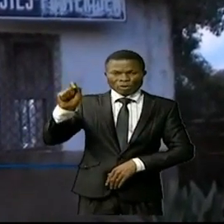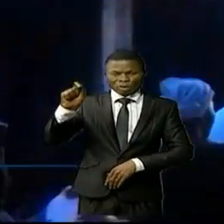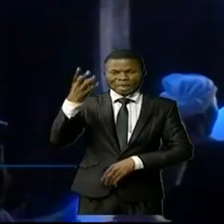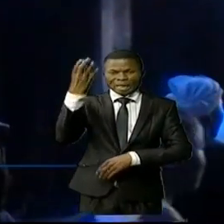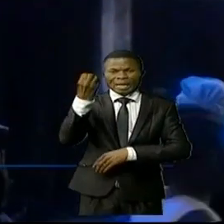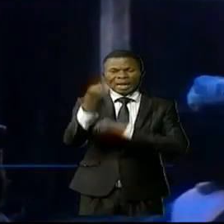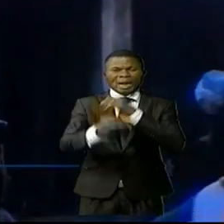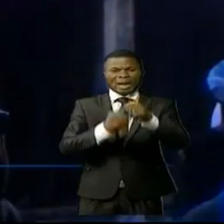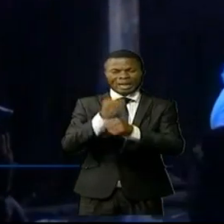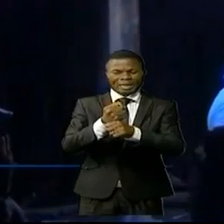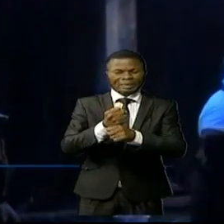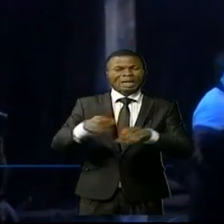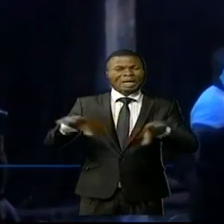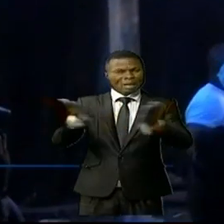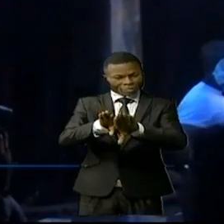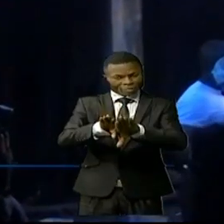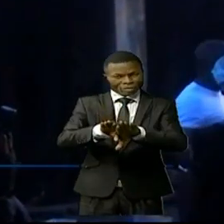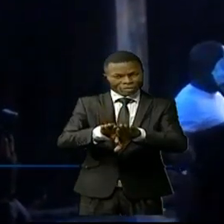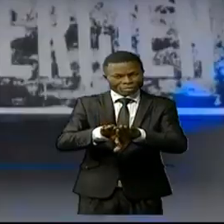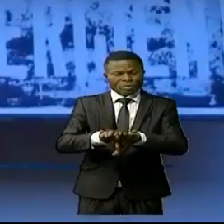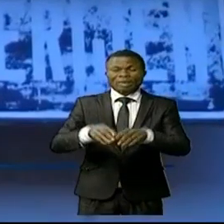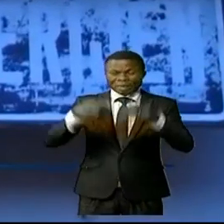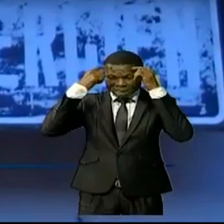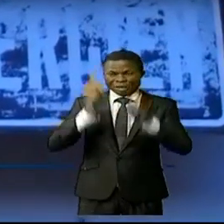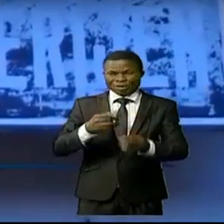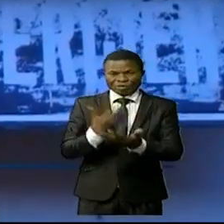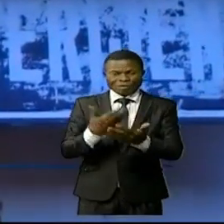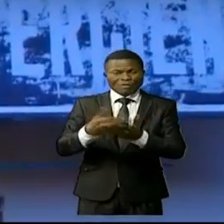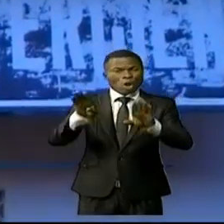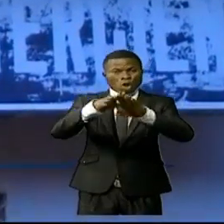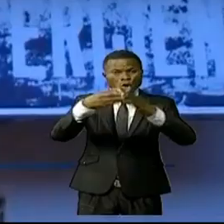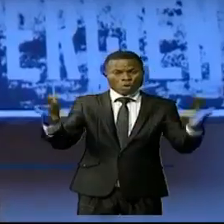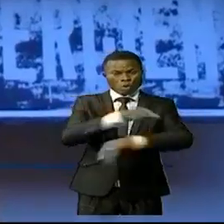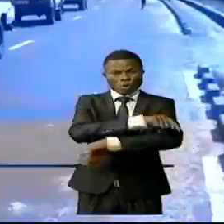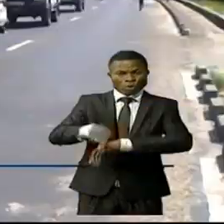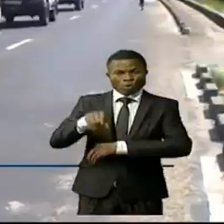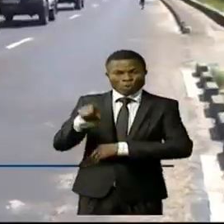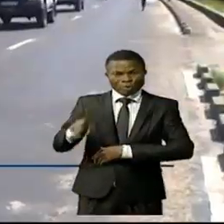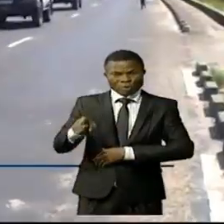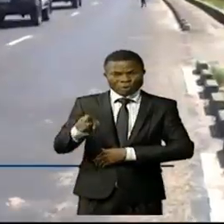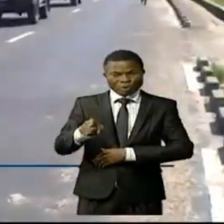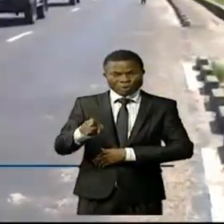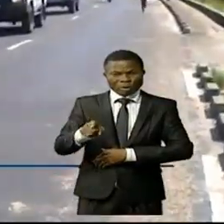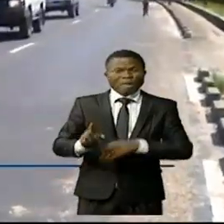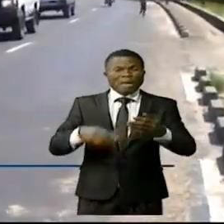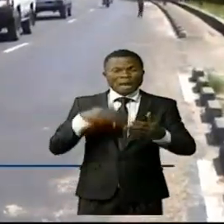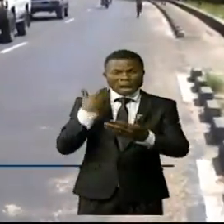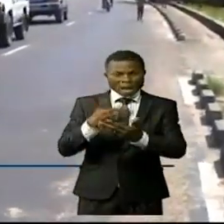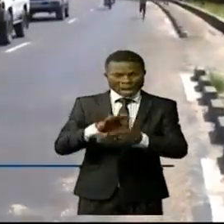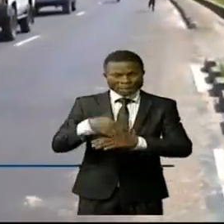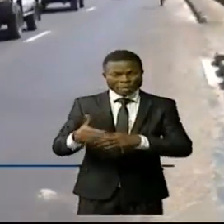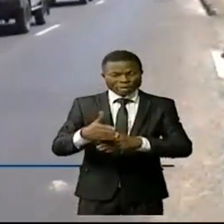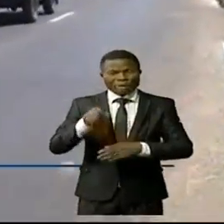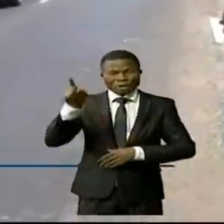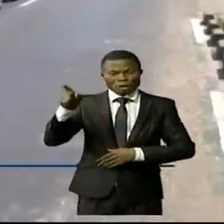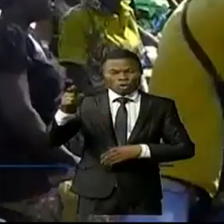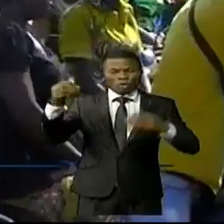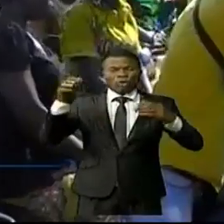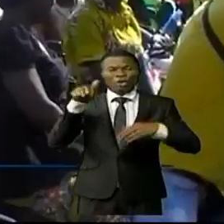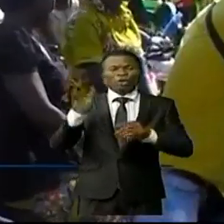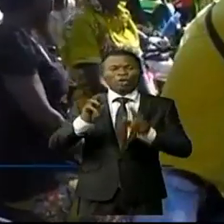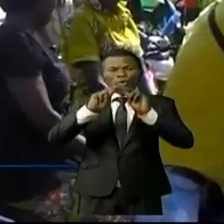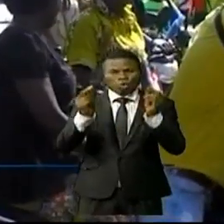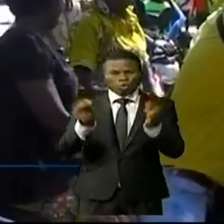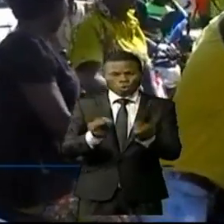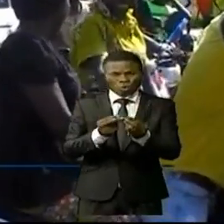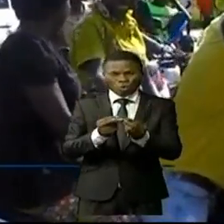ans sur le champ. Il a décidé de la réouverture de ce bureau. Aussitôt après, Didier Mousseté et sa délégation